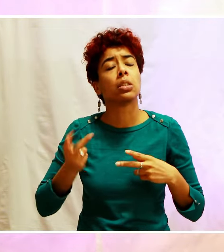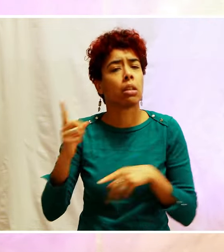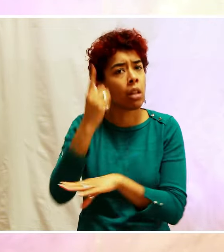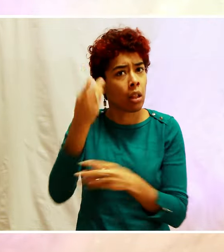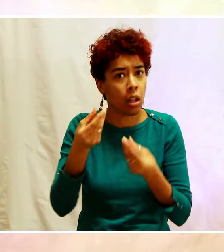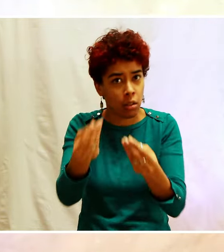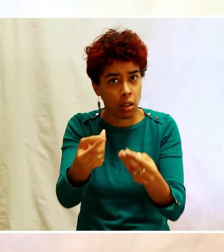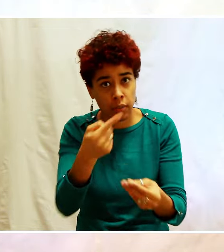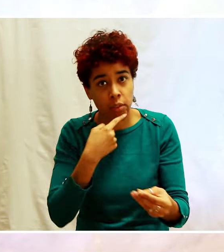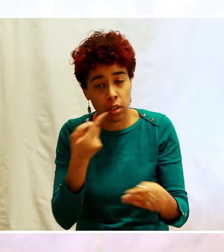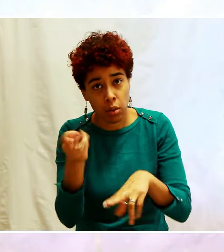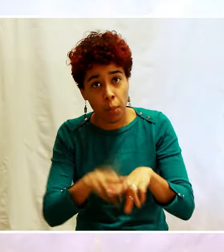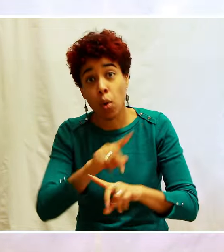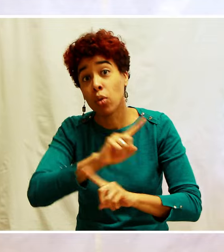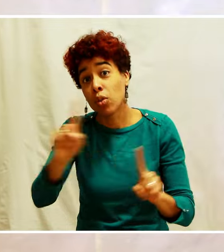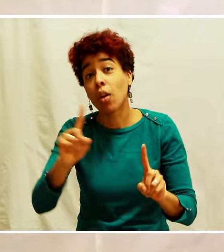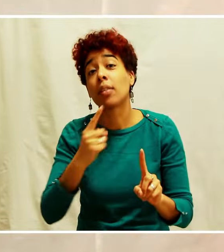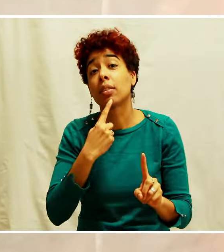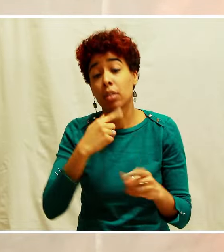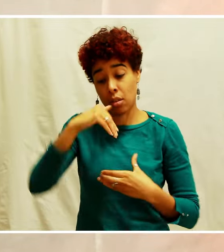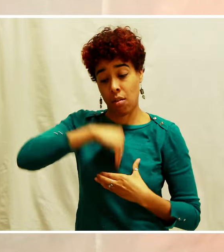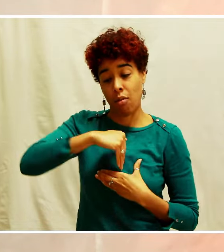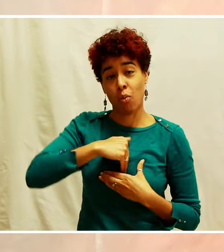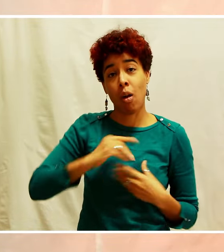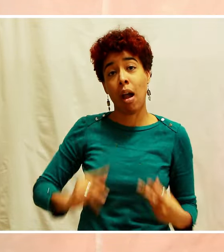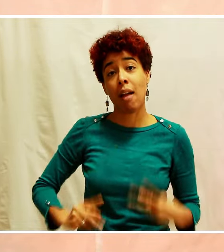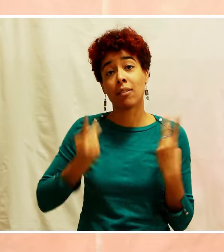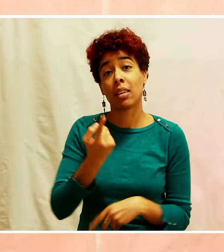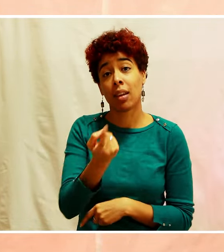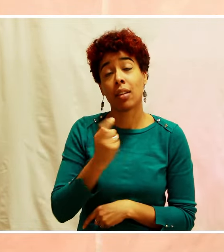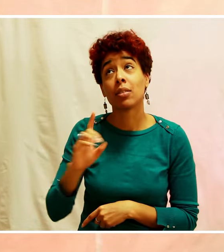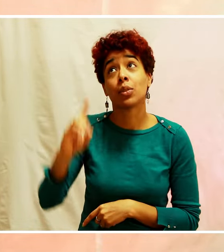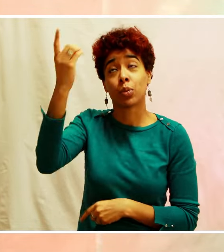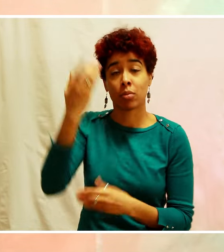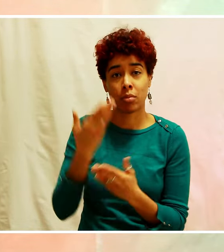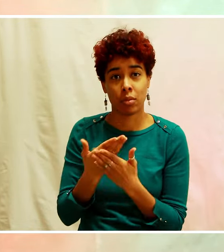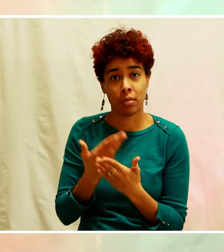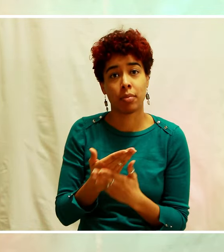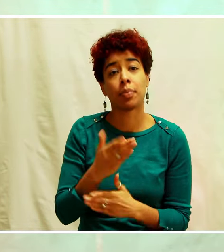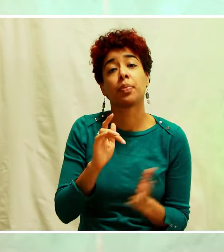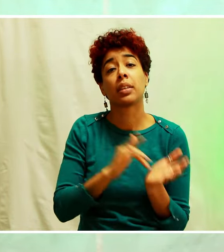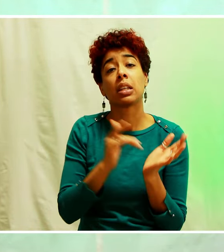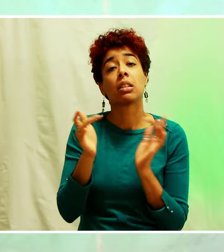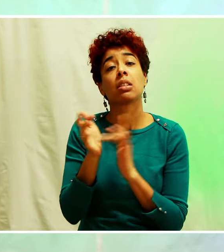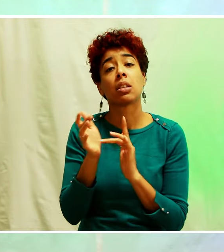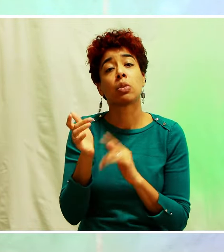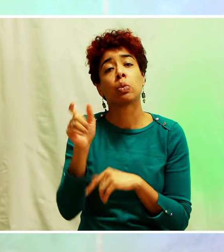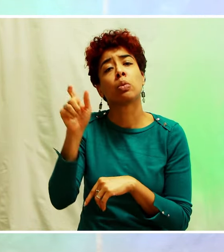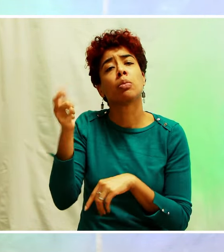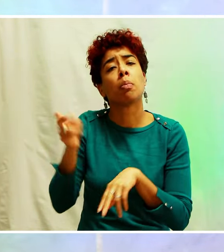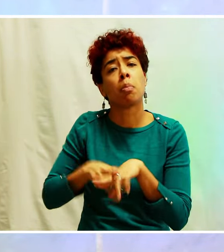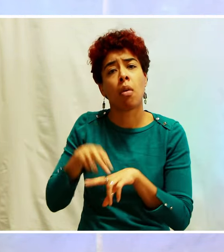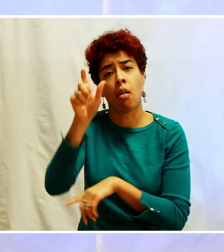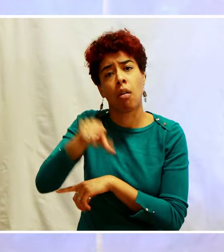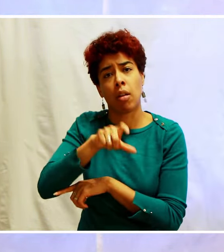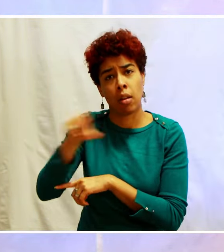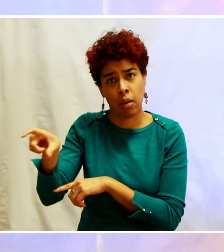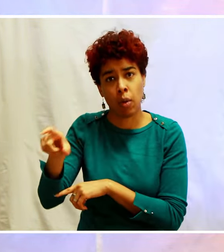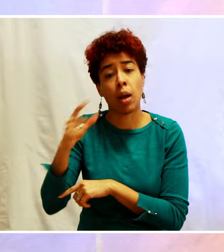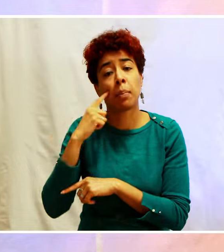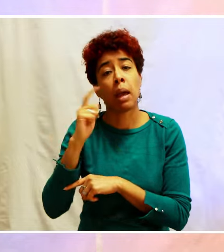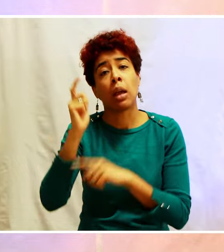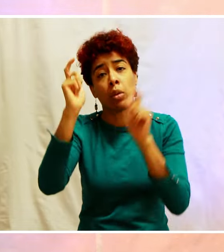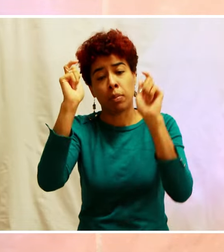as la vie de Dieu en toi. Et c'est ça, ce que Jésus-Christ a dû faire à la croix, c'est que tu es distingué parce que tu as la vie de Dieu en toi.